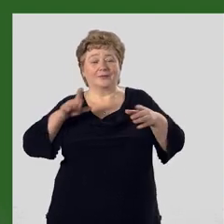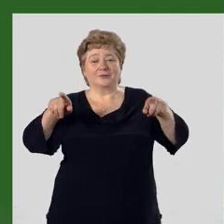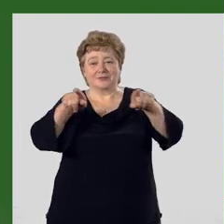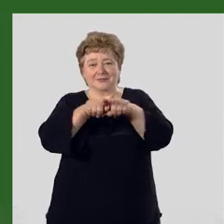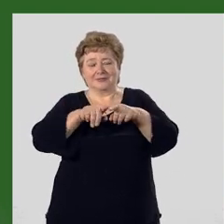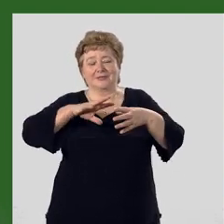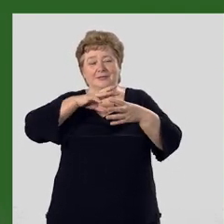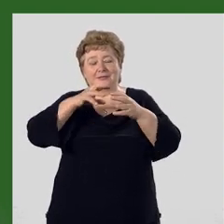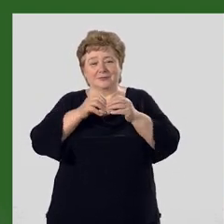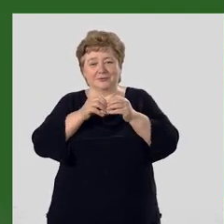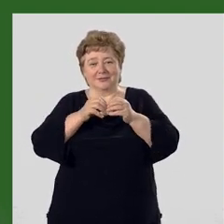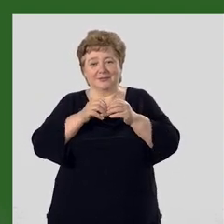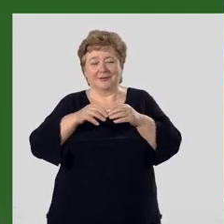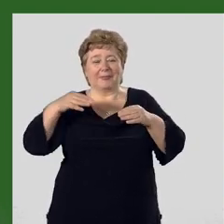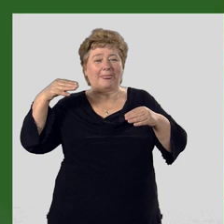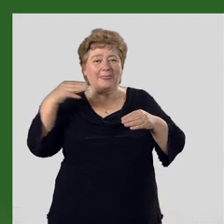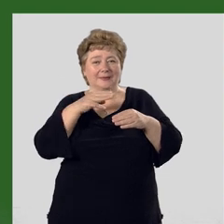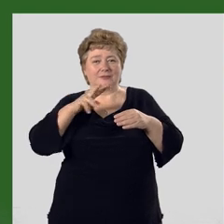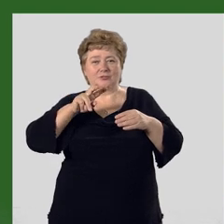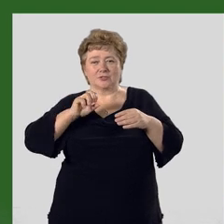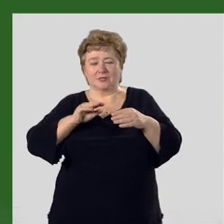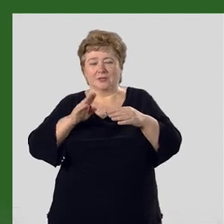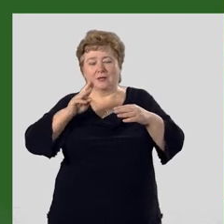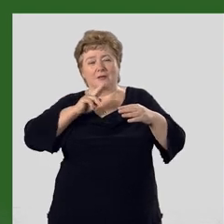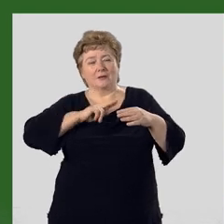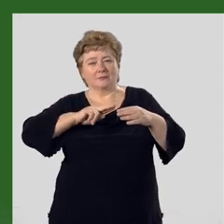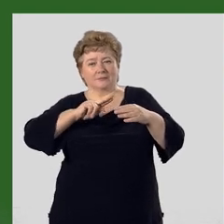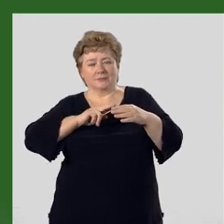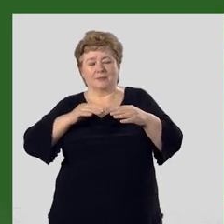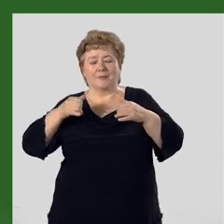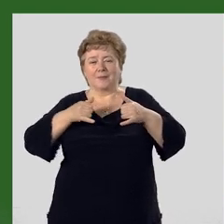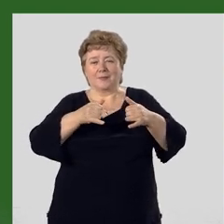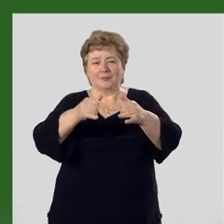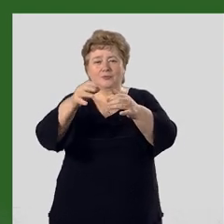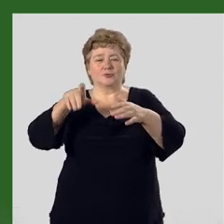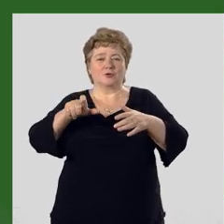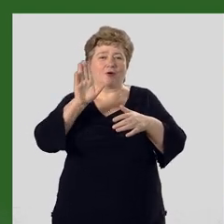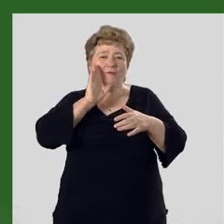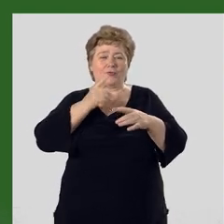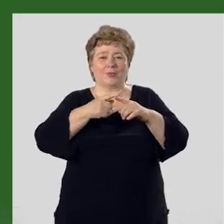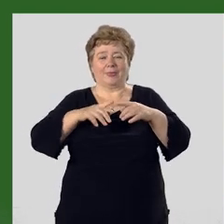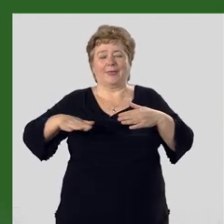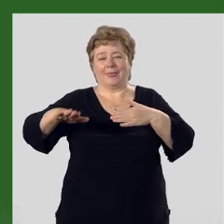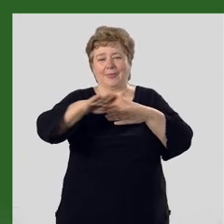сравнимо с результатами тысячелетий деятельности проточных вот этой долины.